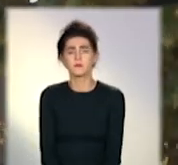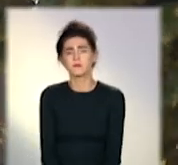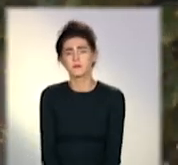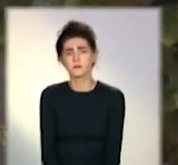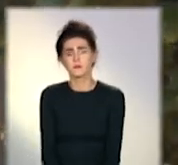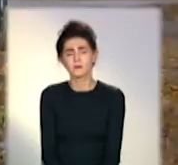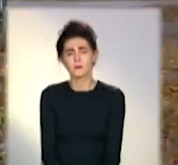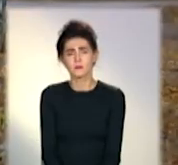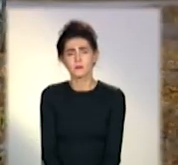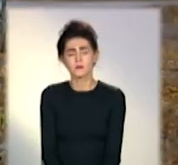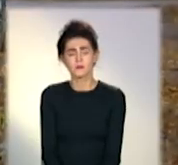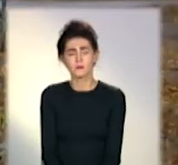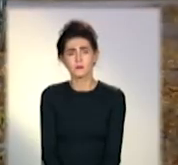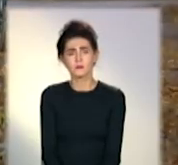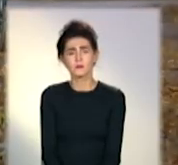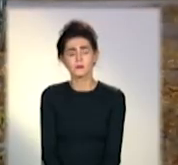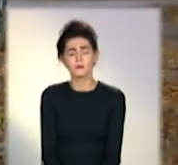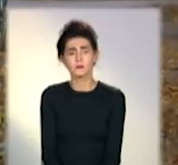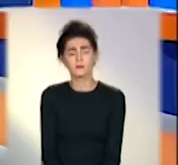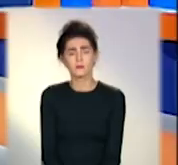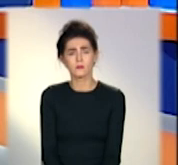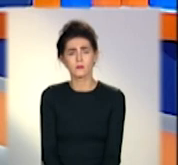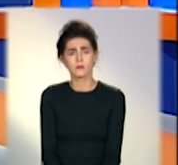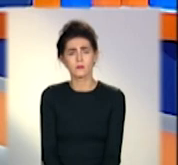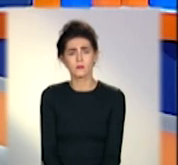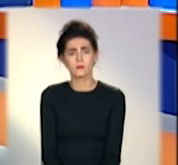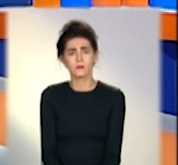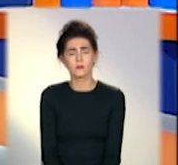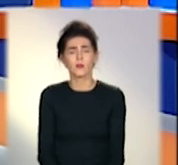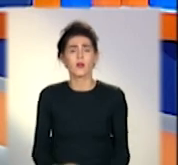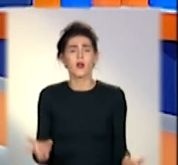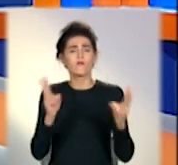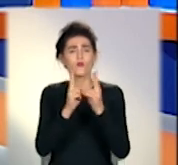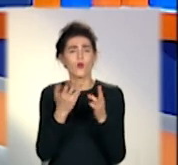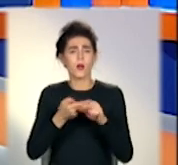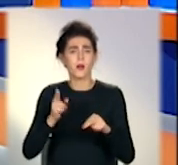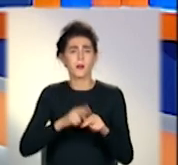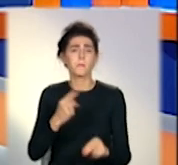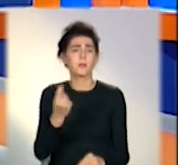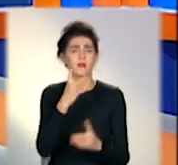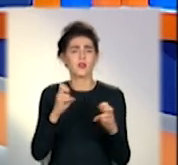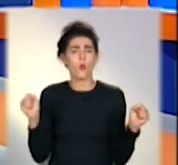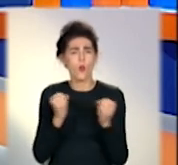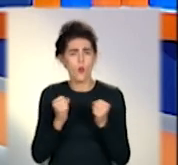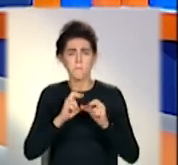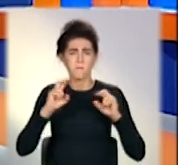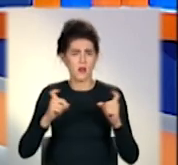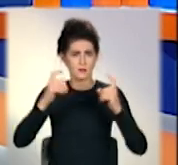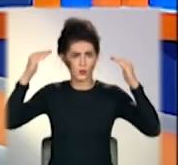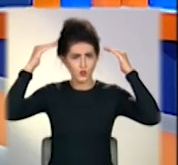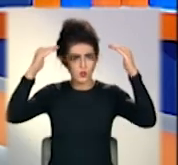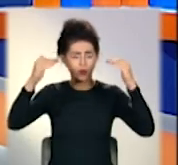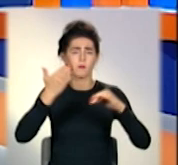Максим Кривошенко, телеканал «Донбас». Зустрічають перші холоди без даху над